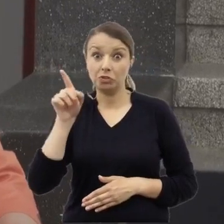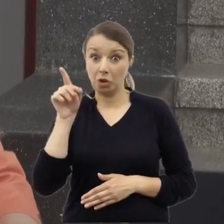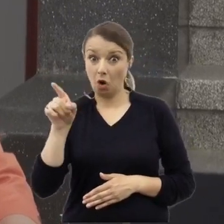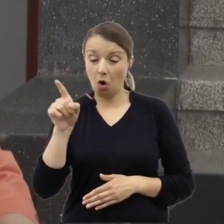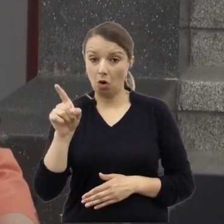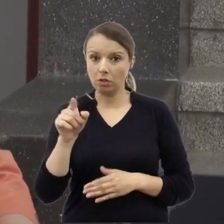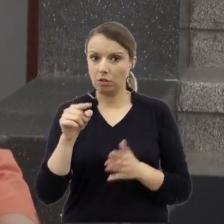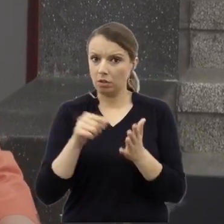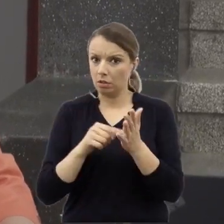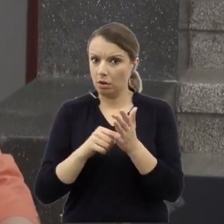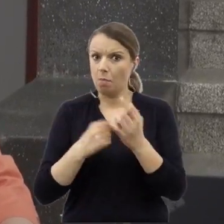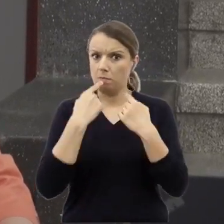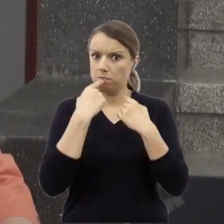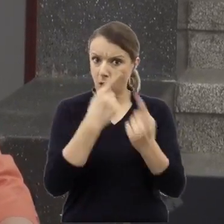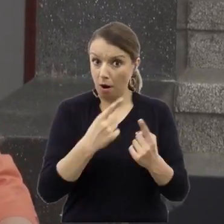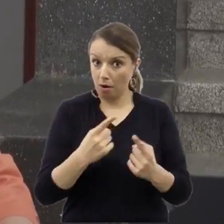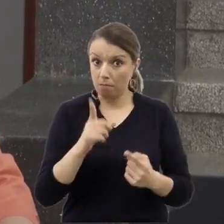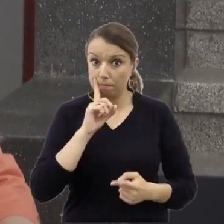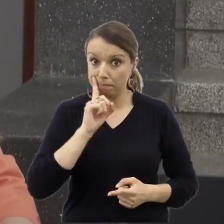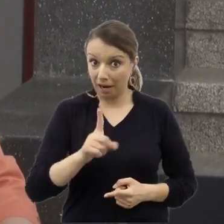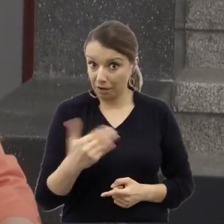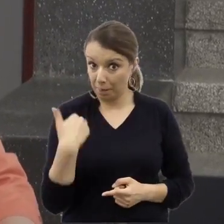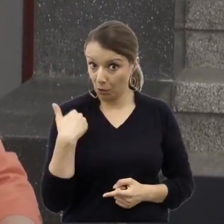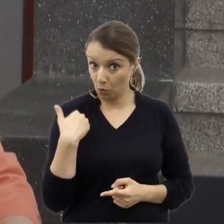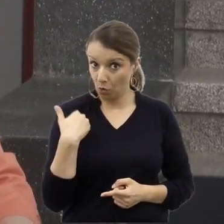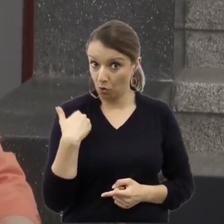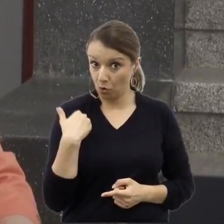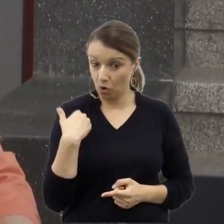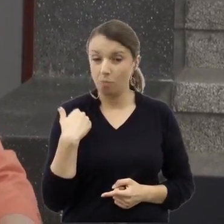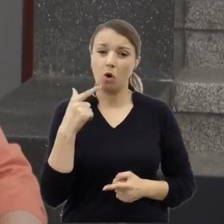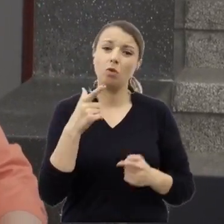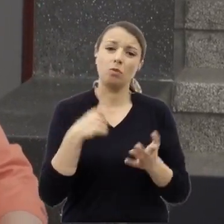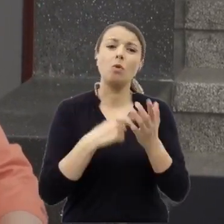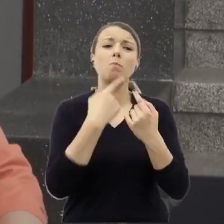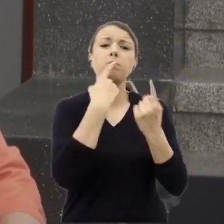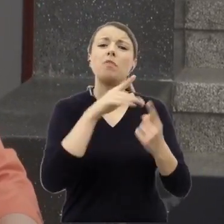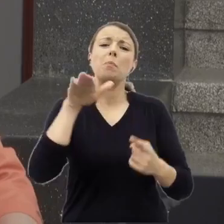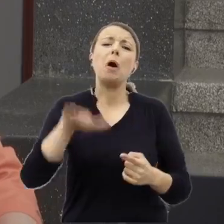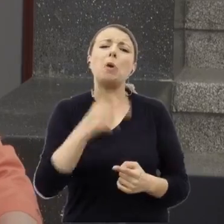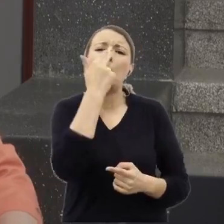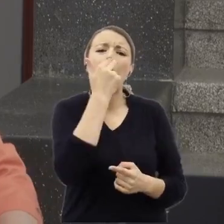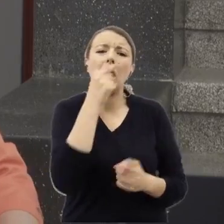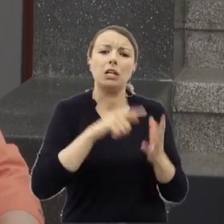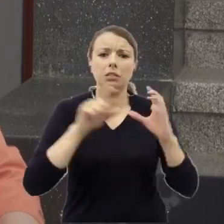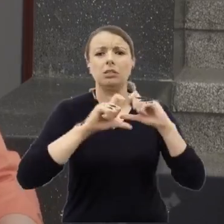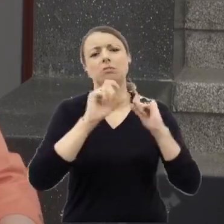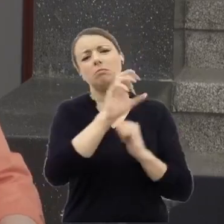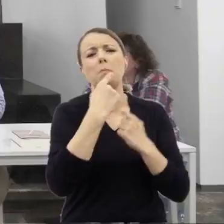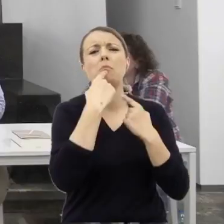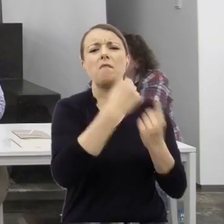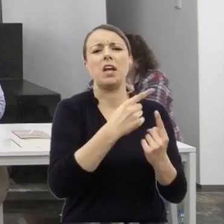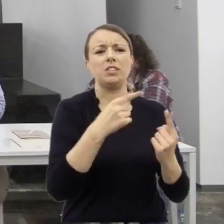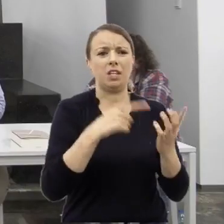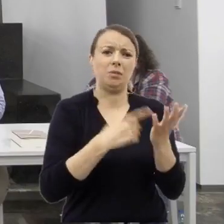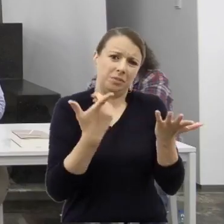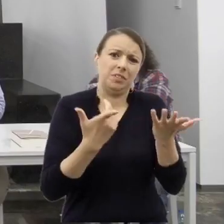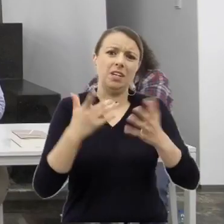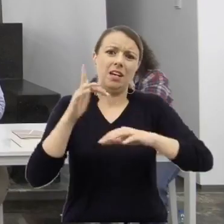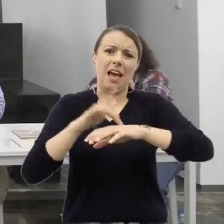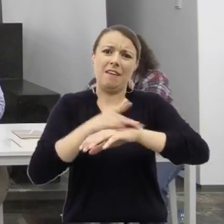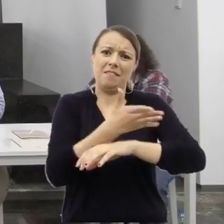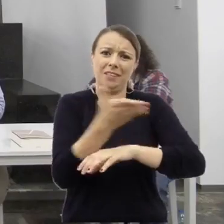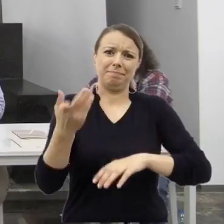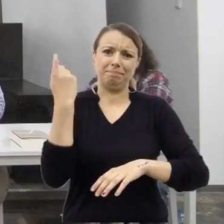przez siebie informację, tą, która zainicjowała całą sprawę? Henryk Błaszczyk,